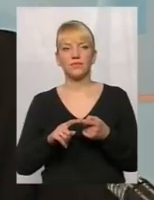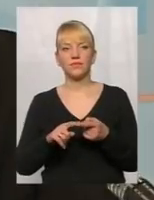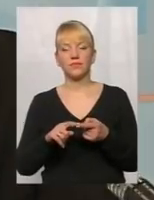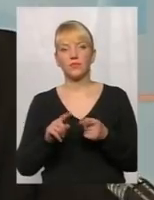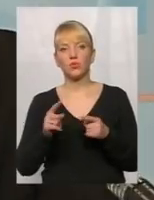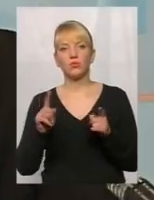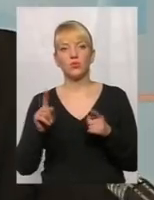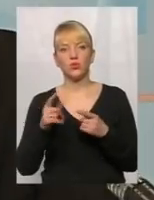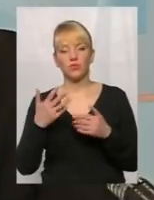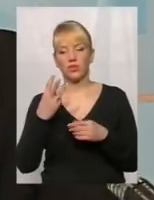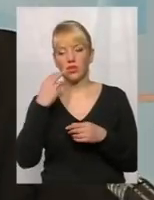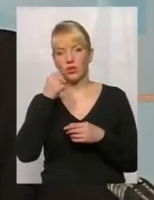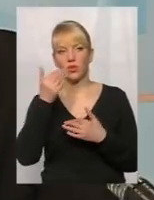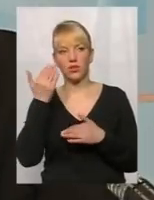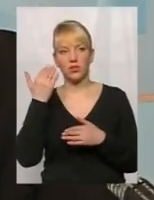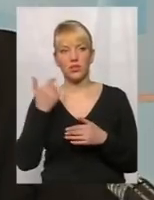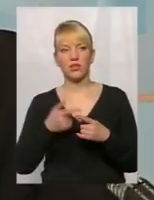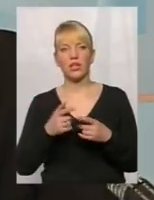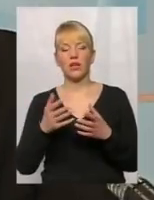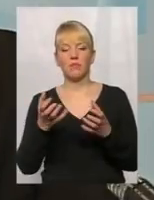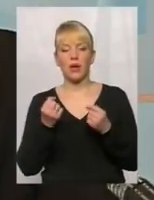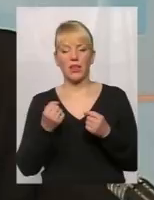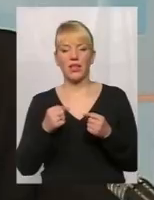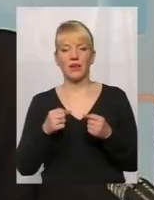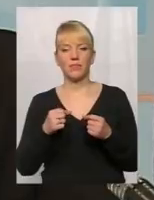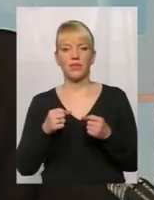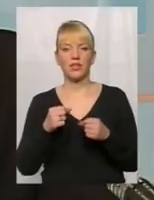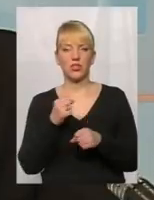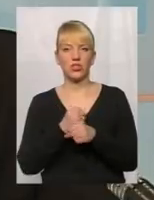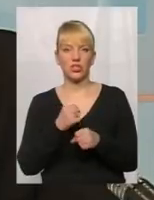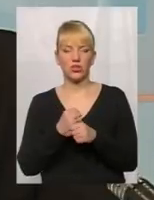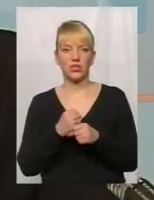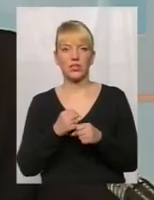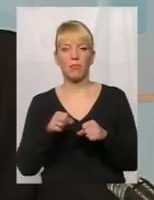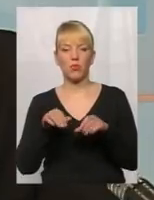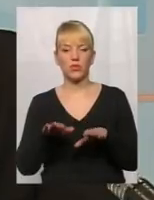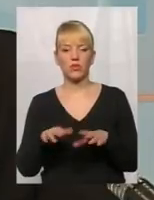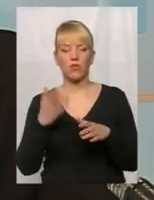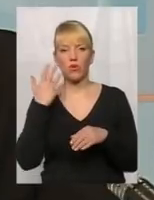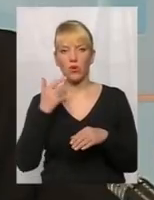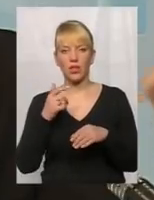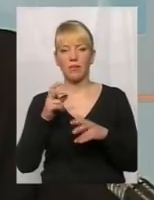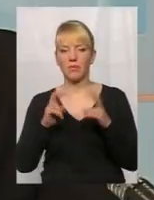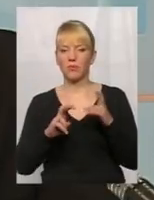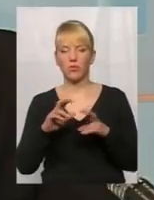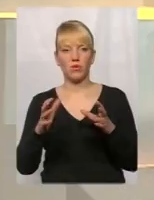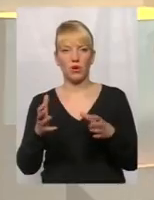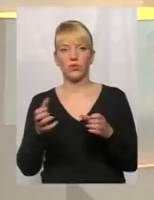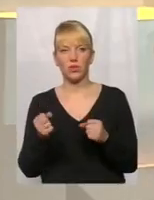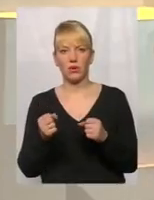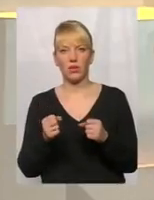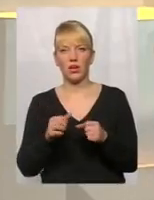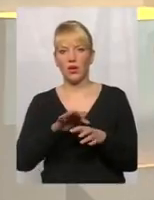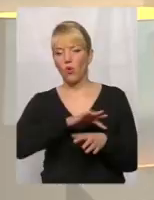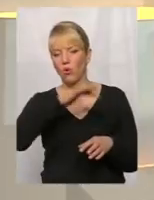Тому що вже три роки назад набрали чинності постанови, коли департамент або підприємство не отримує купу